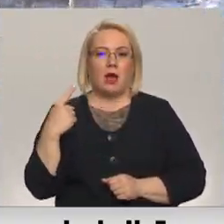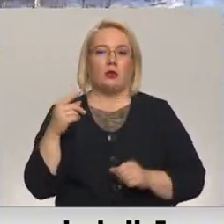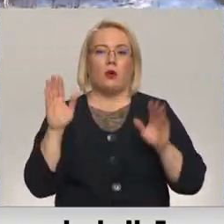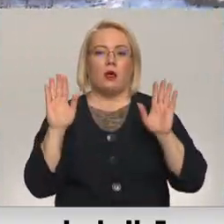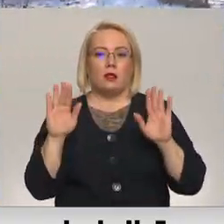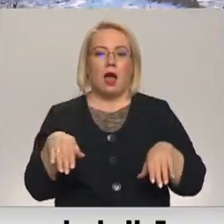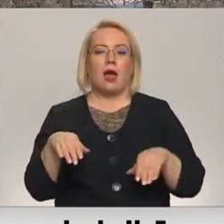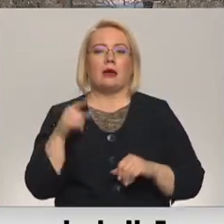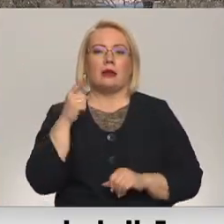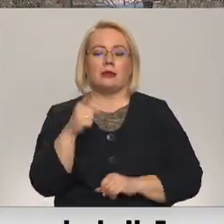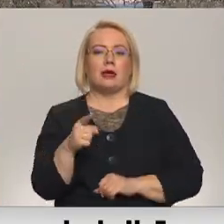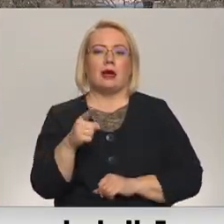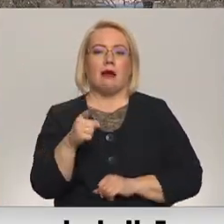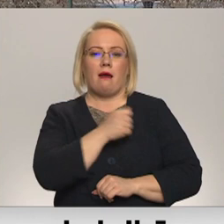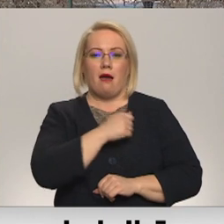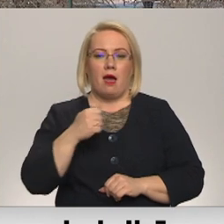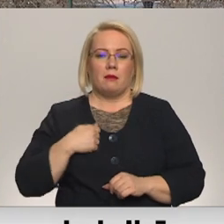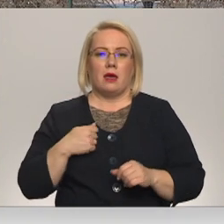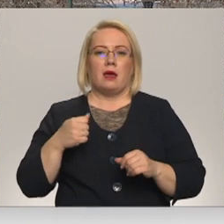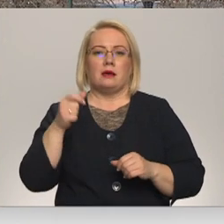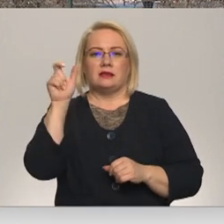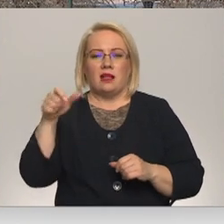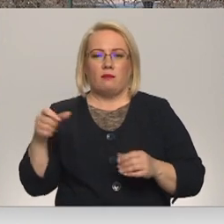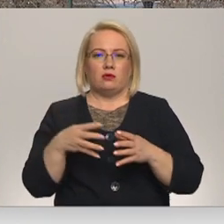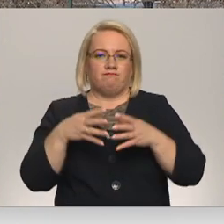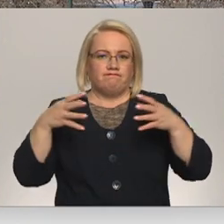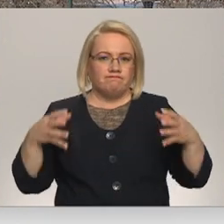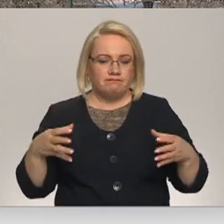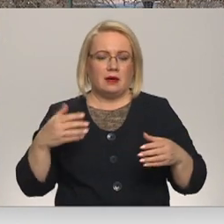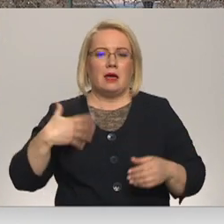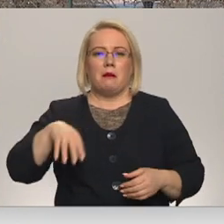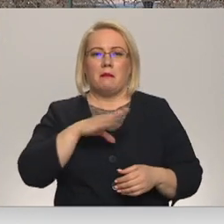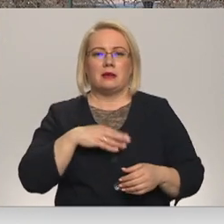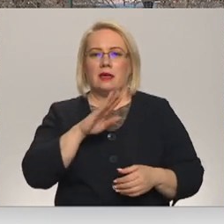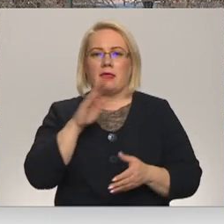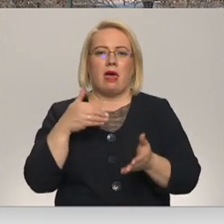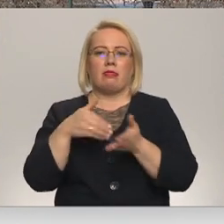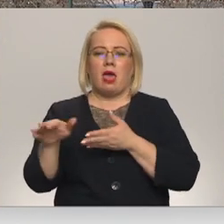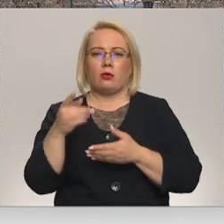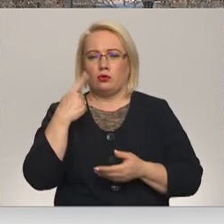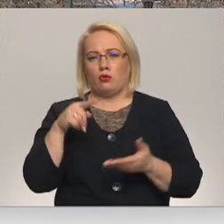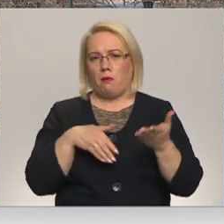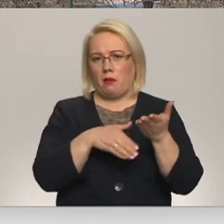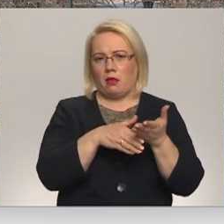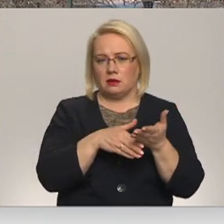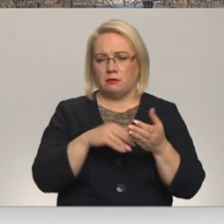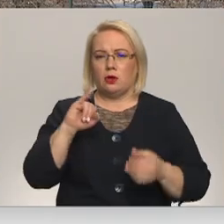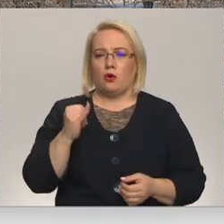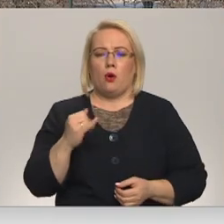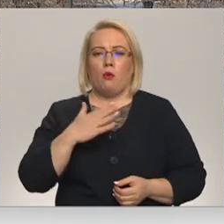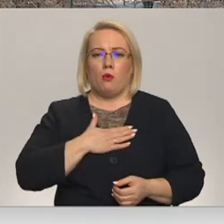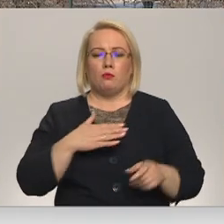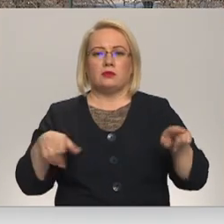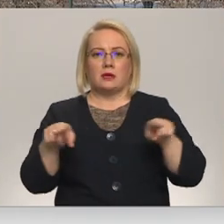lai tie spēki būtu lielāki. Mēs neteiktos no tiem spēkiem, jo mums